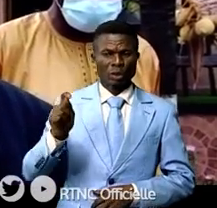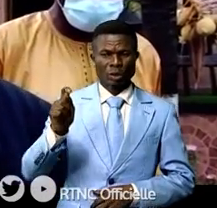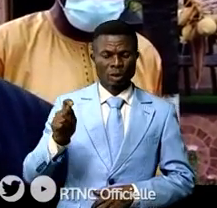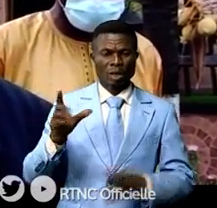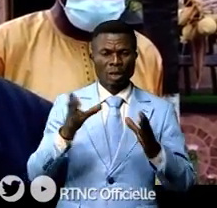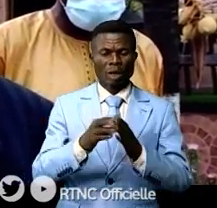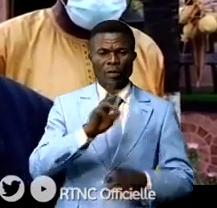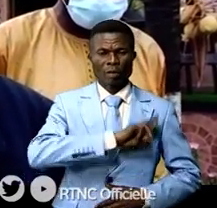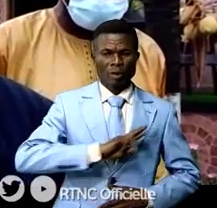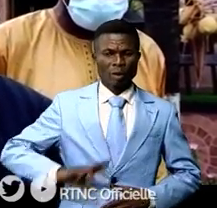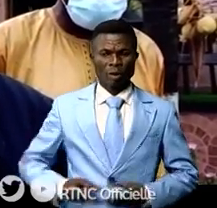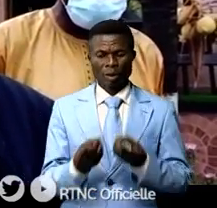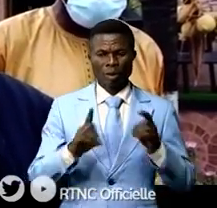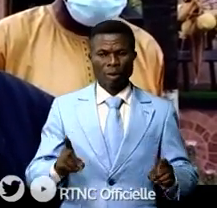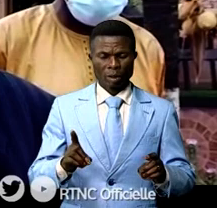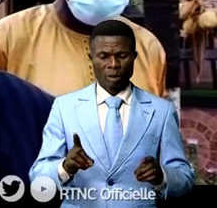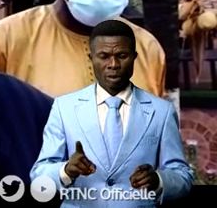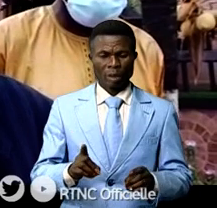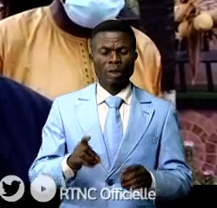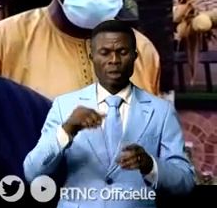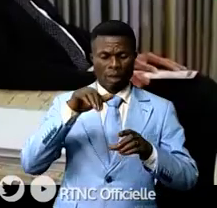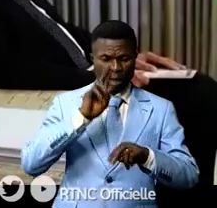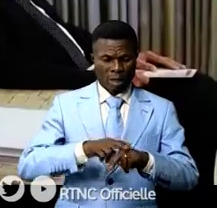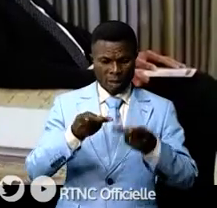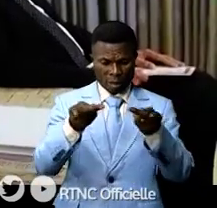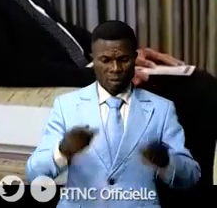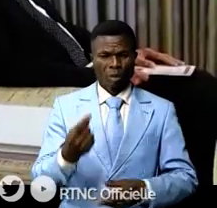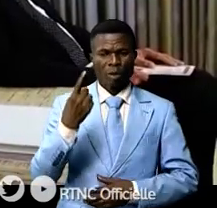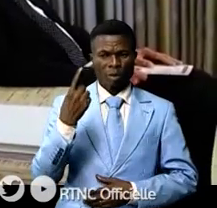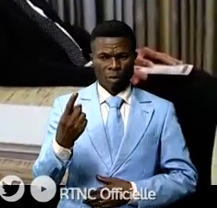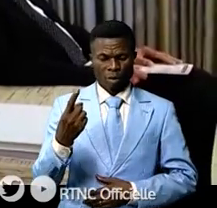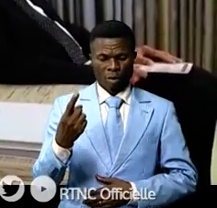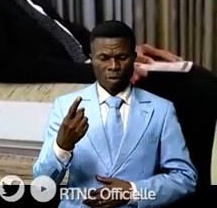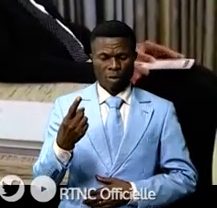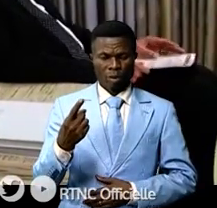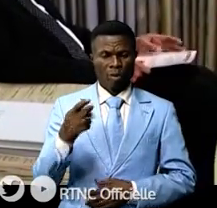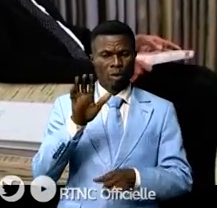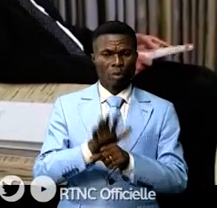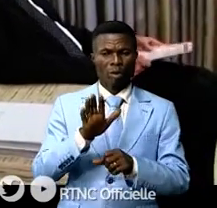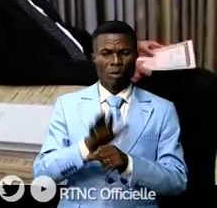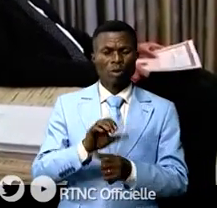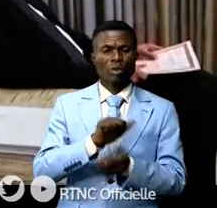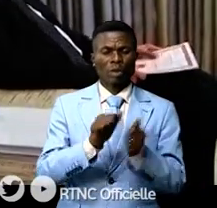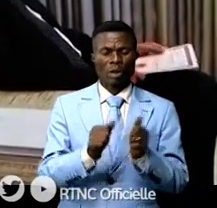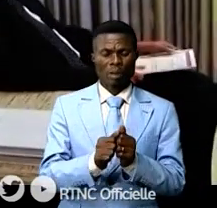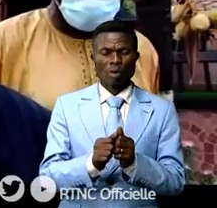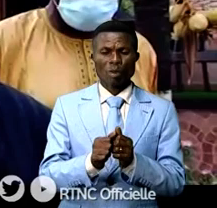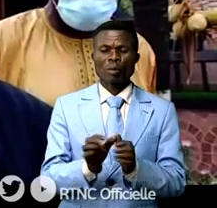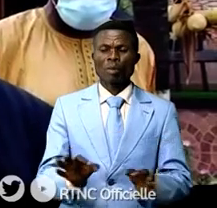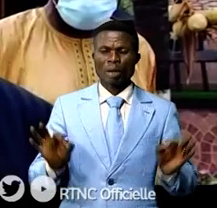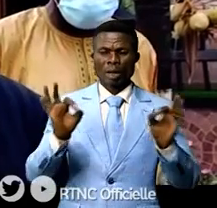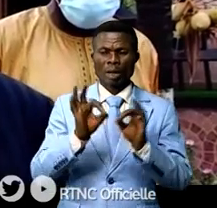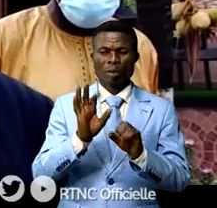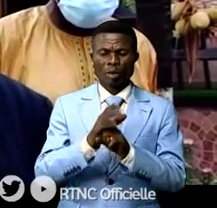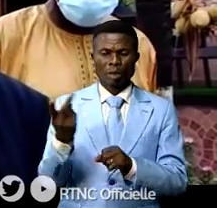RDC appartiennent à un même espace. Et donc, il y a pas mal de centres d'intérêt entre les deux pays.